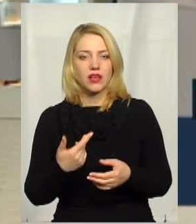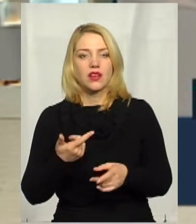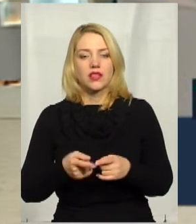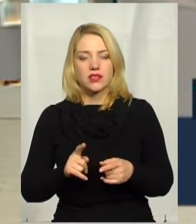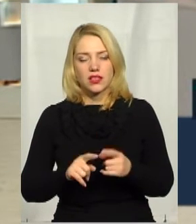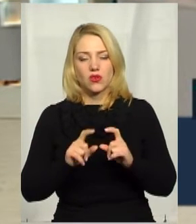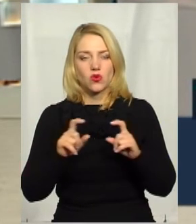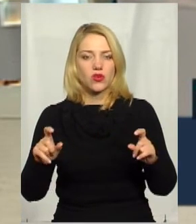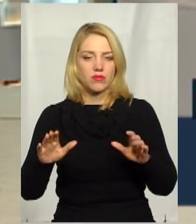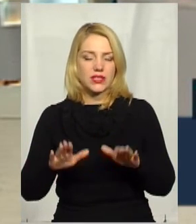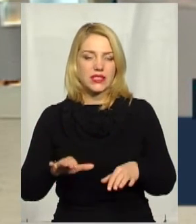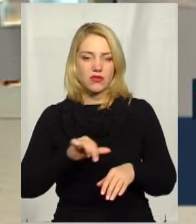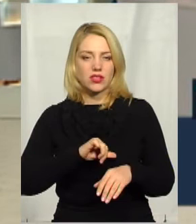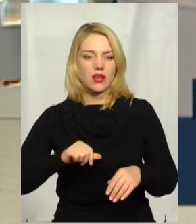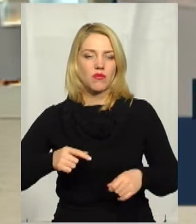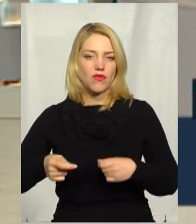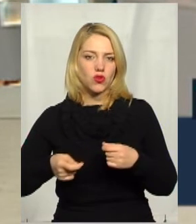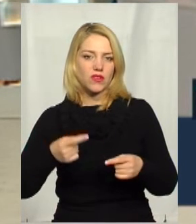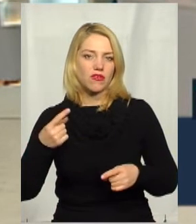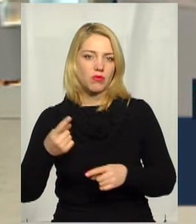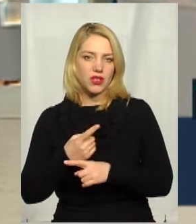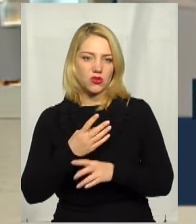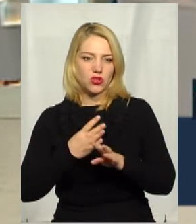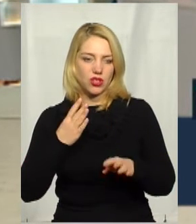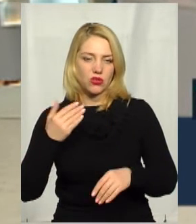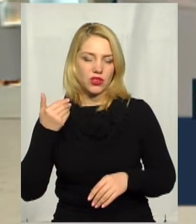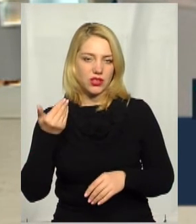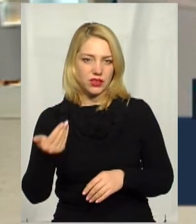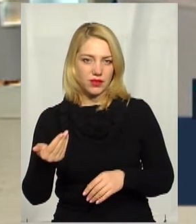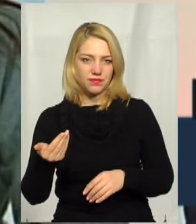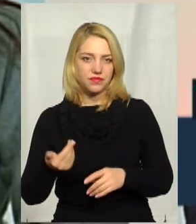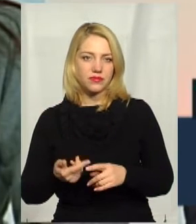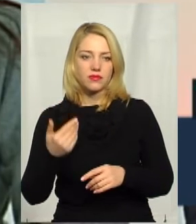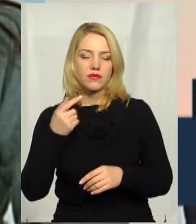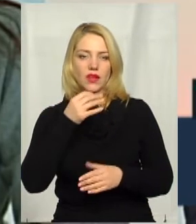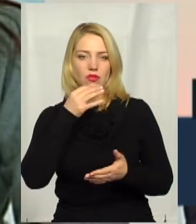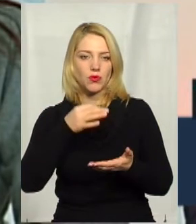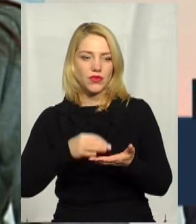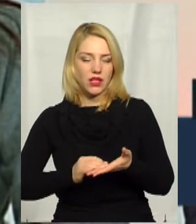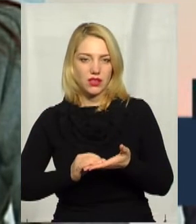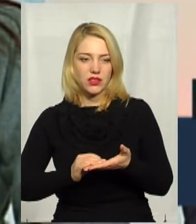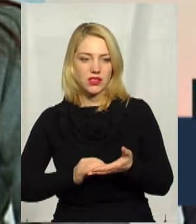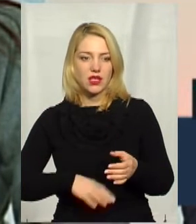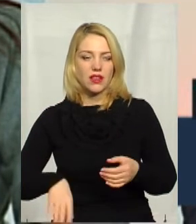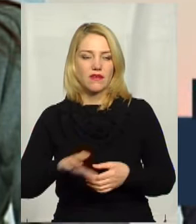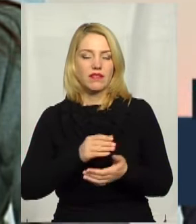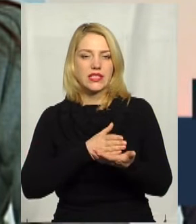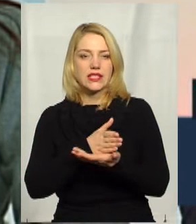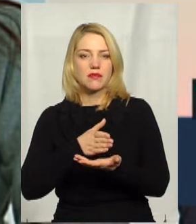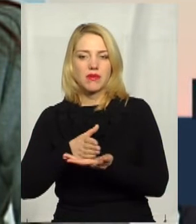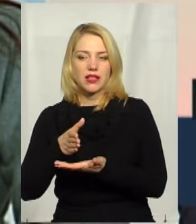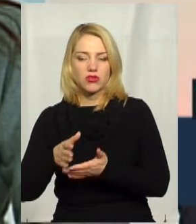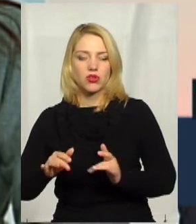органи місцевого самоврядування. Це в першу чергу їхня відповідальність. Весь спектр